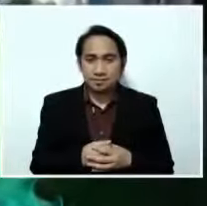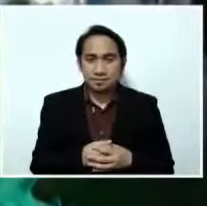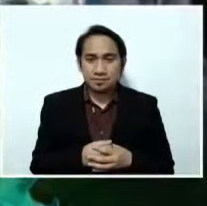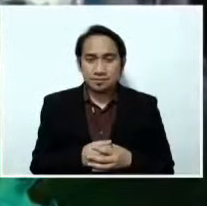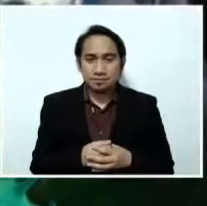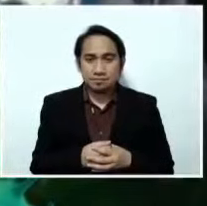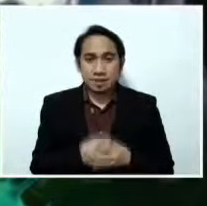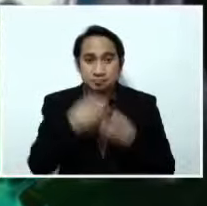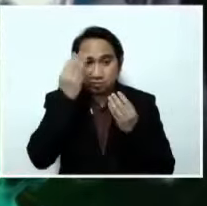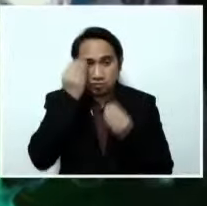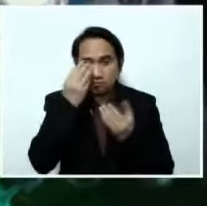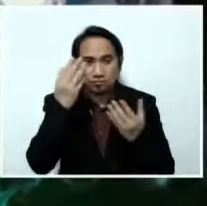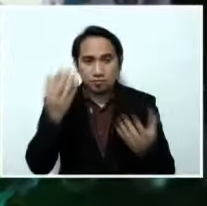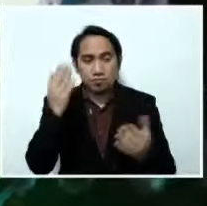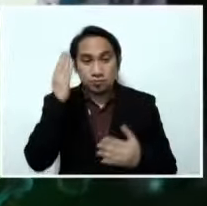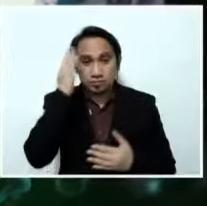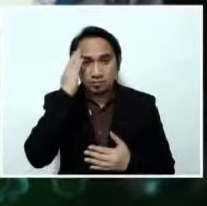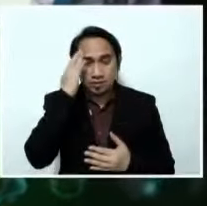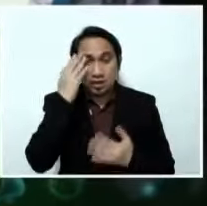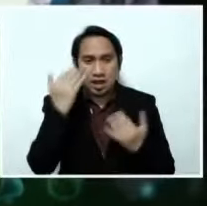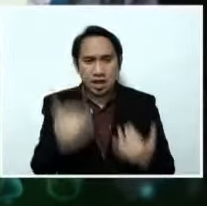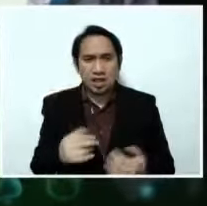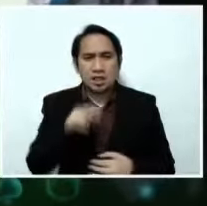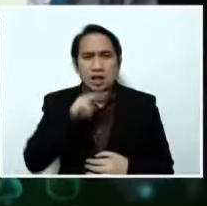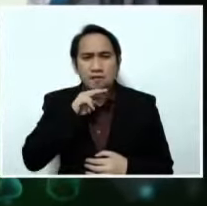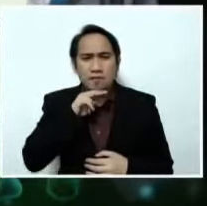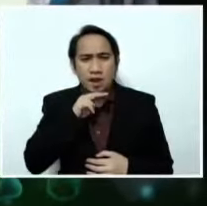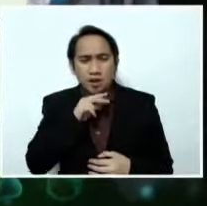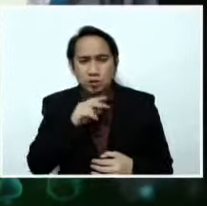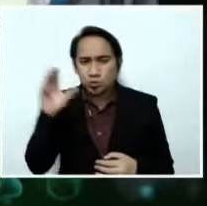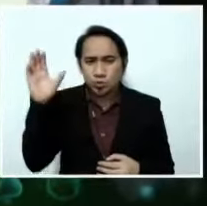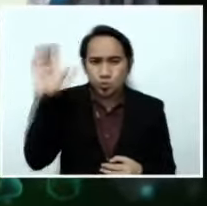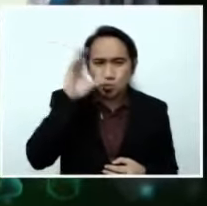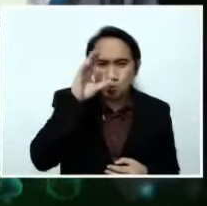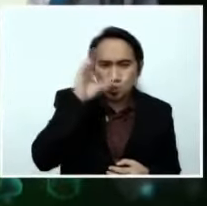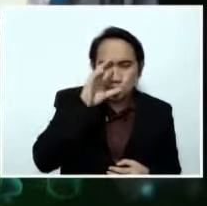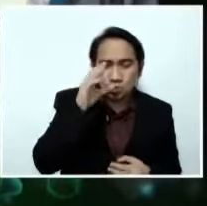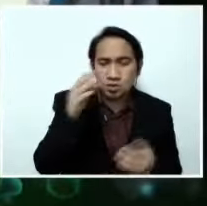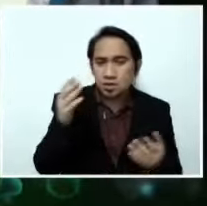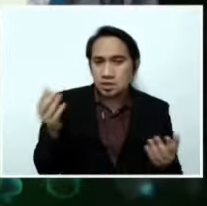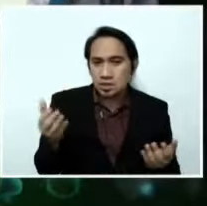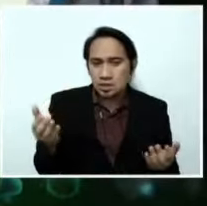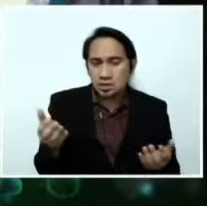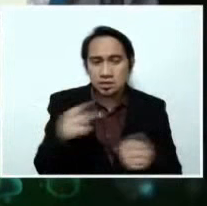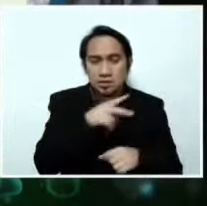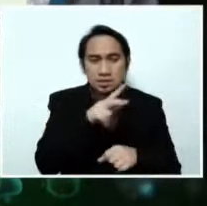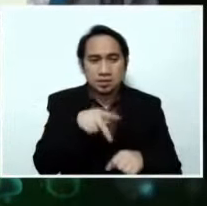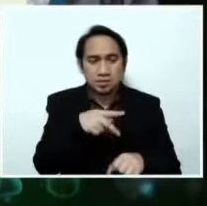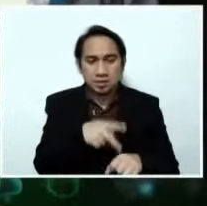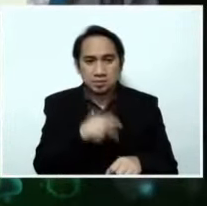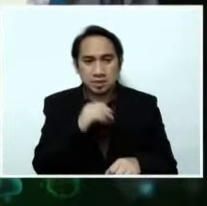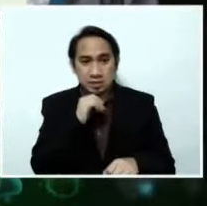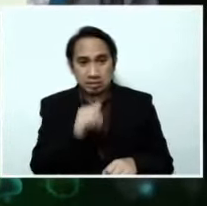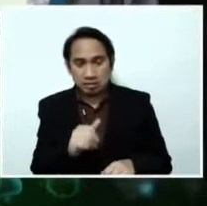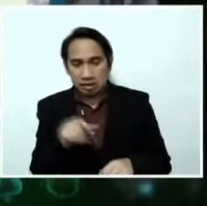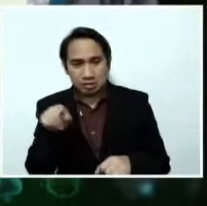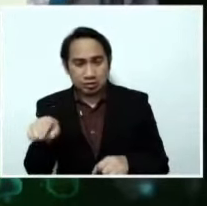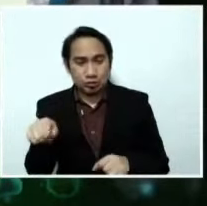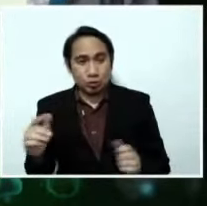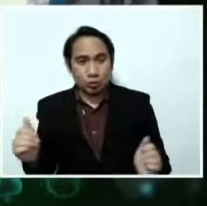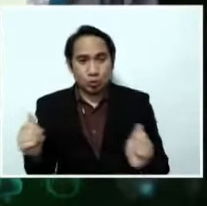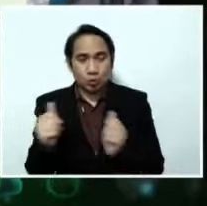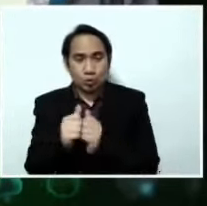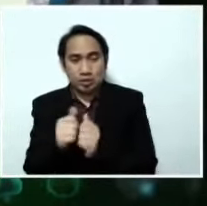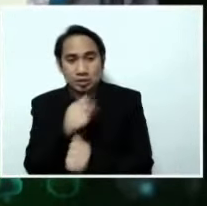Kaunting kaalaman? Alam niyo ba na mayroong virus hunters sa Pilipinas? Hindi ang mga nakakasalamuhan ng mga pasyente ng COVID-19